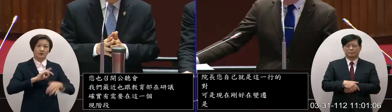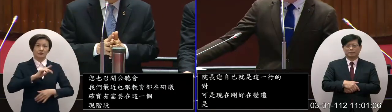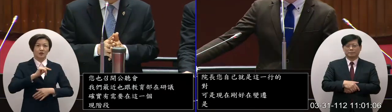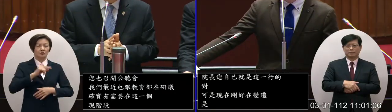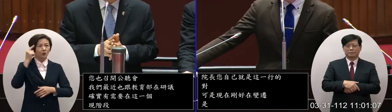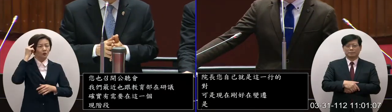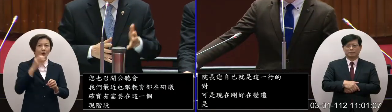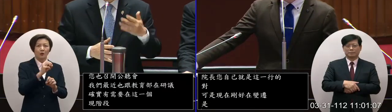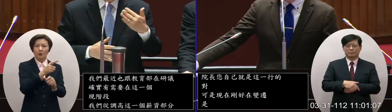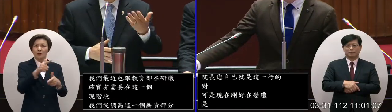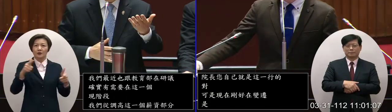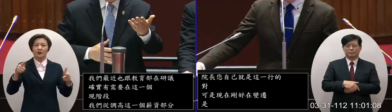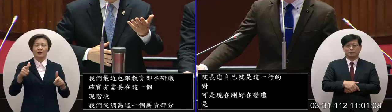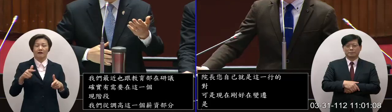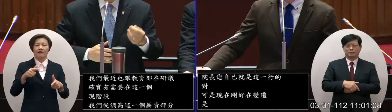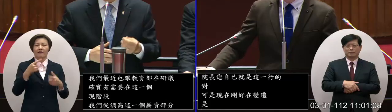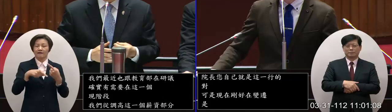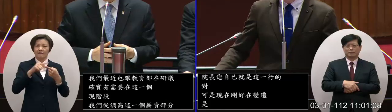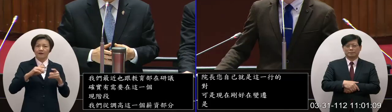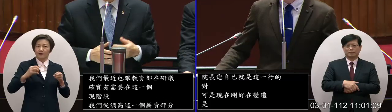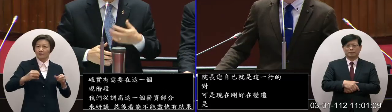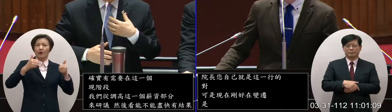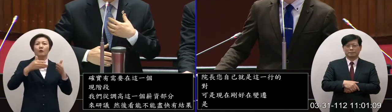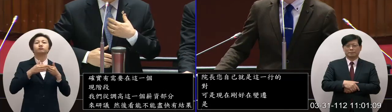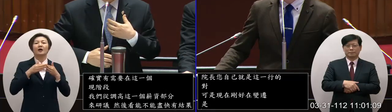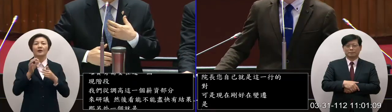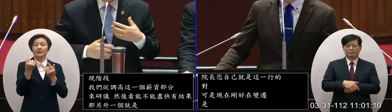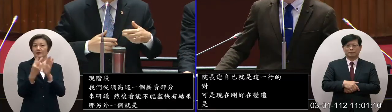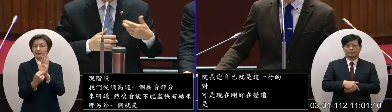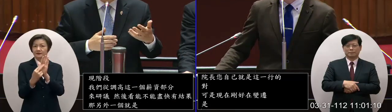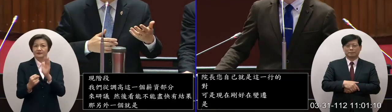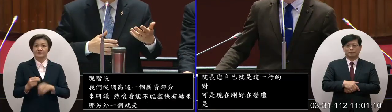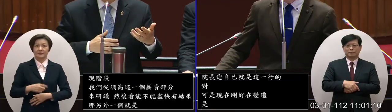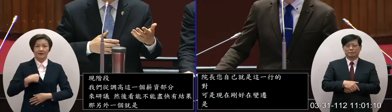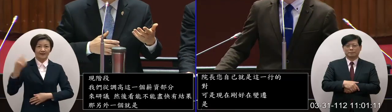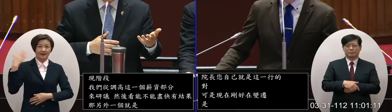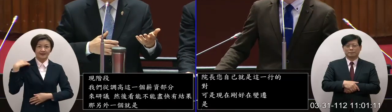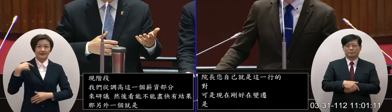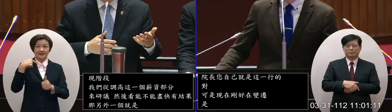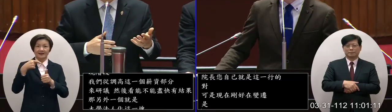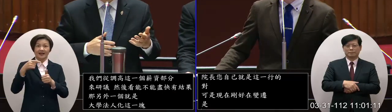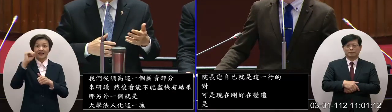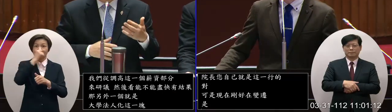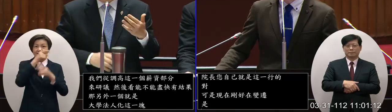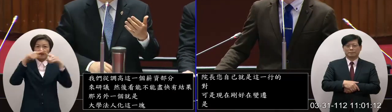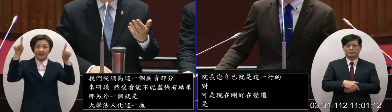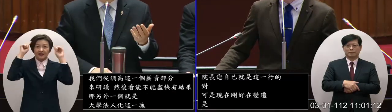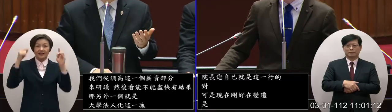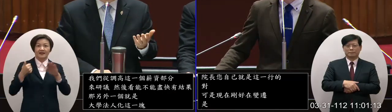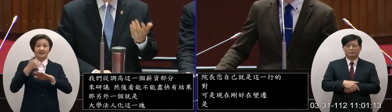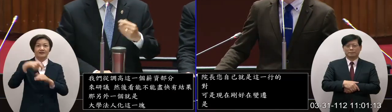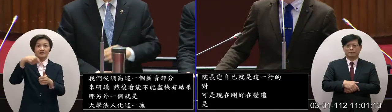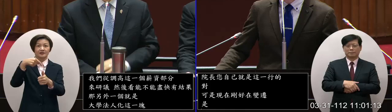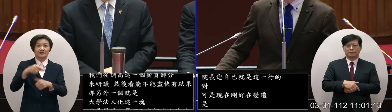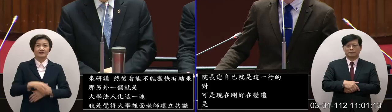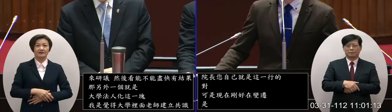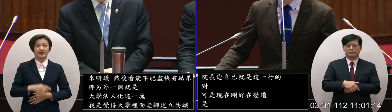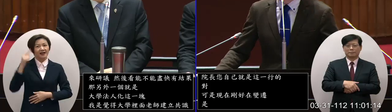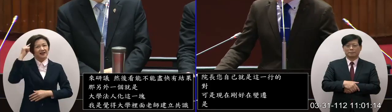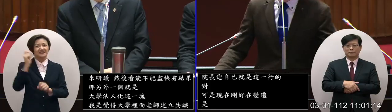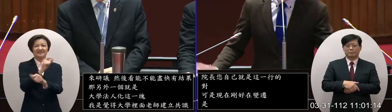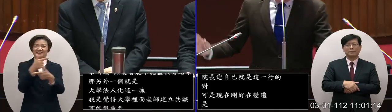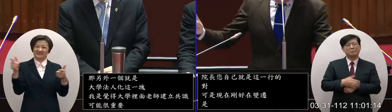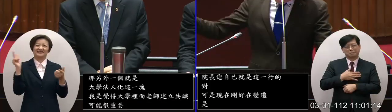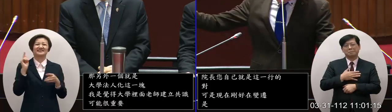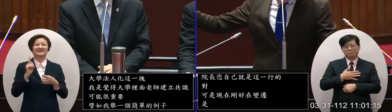可能是很重要譬如說我舉一個很簡單的例子我以前教學的這個台大就還沒有共識